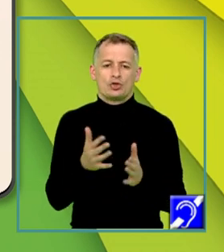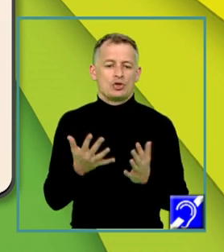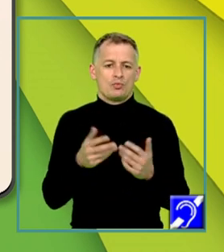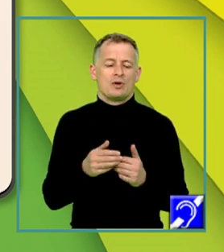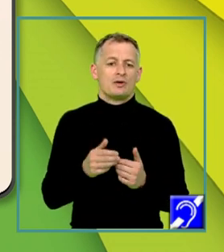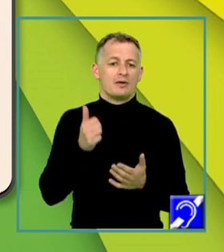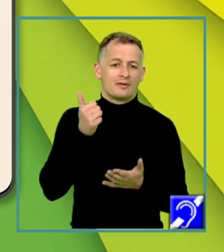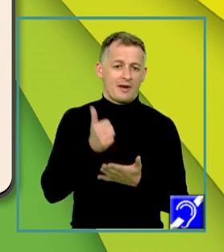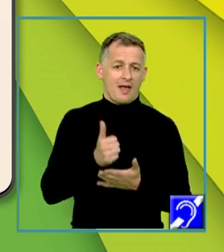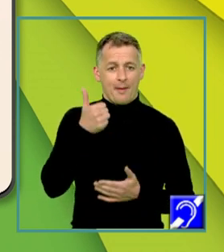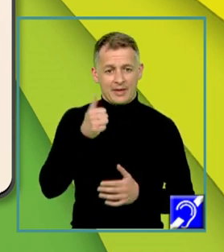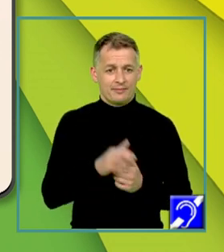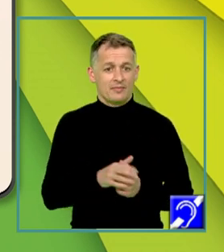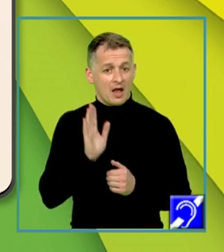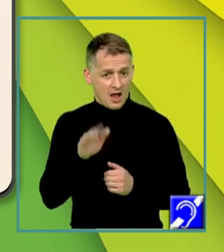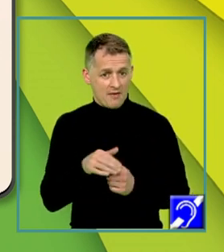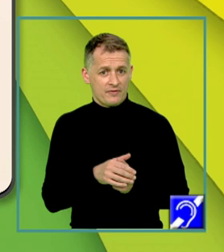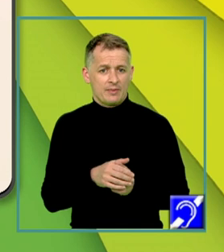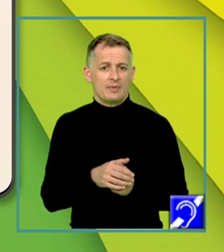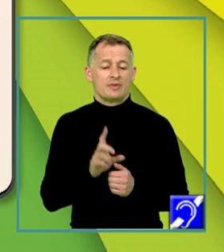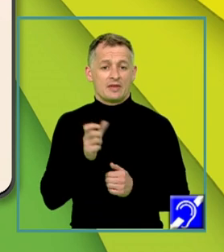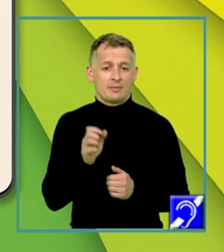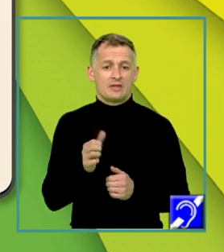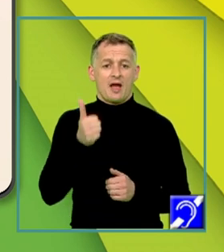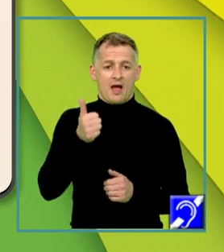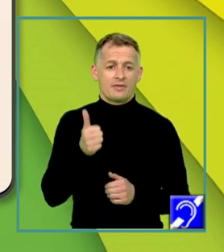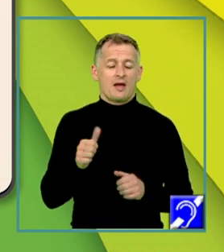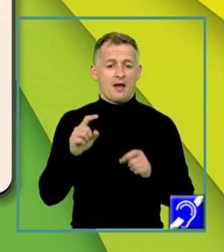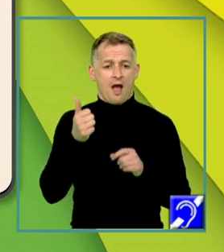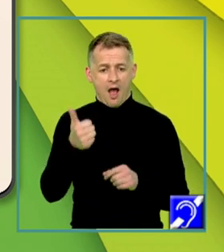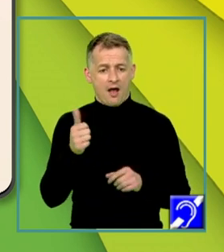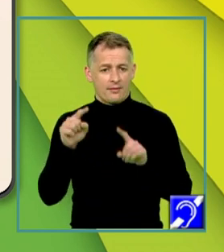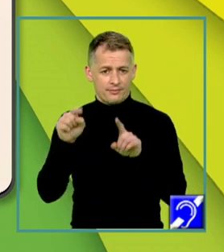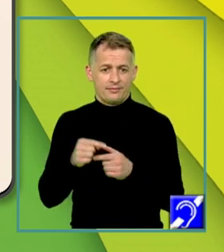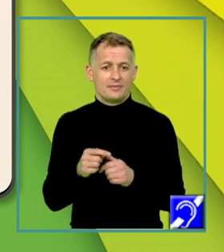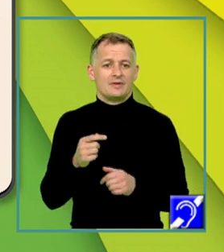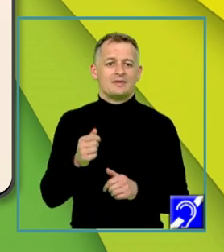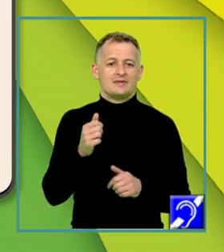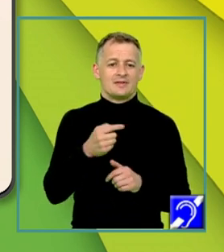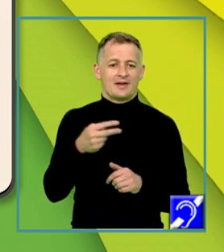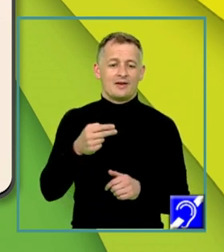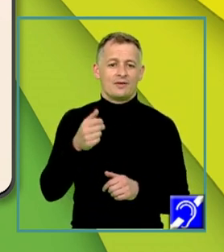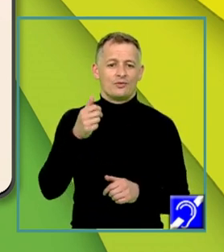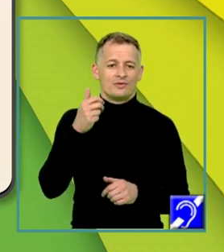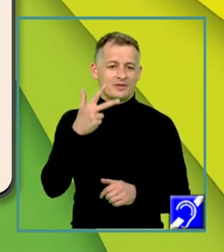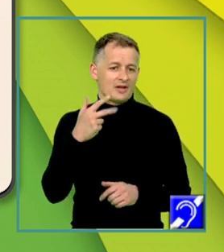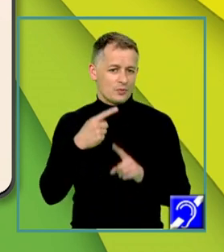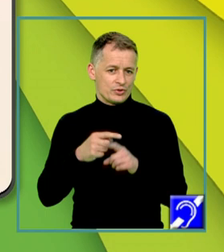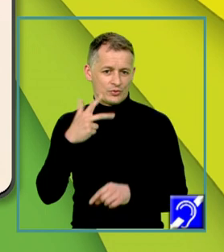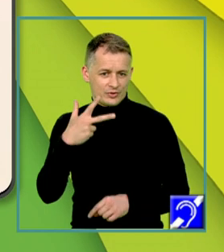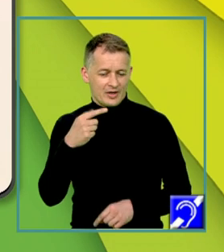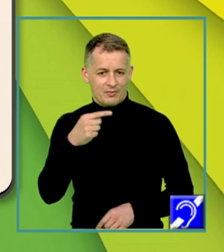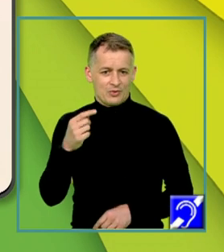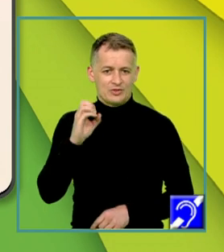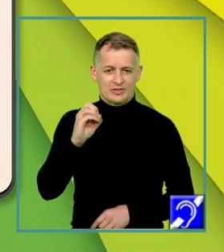Avem determinantul matricii A de A egal cu 3 în mulțicul 3 minus